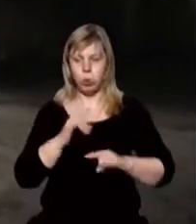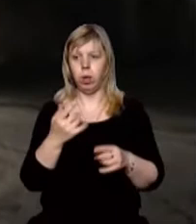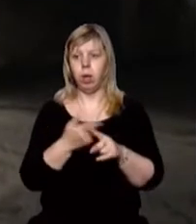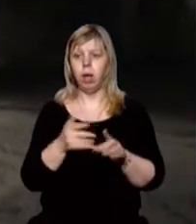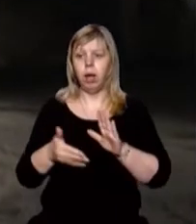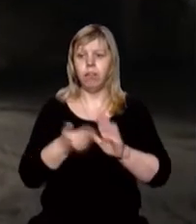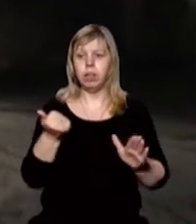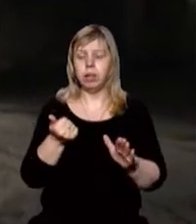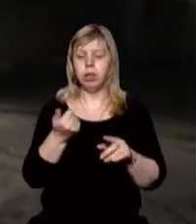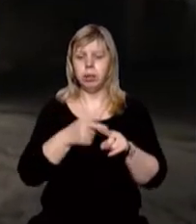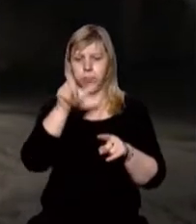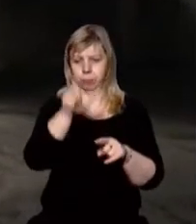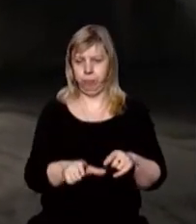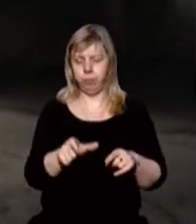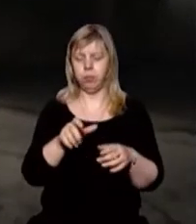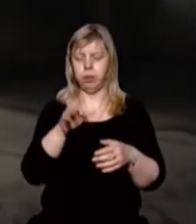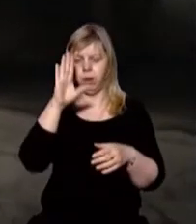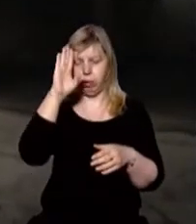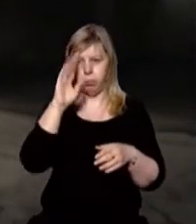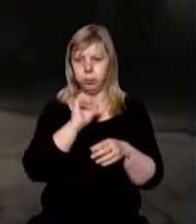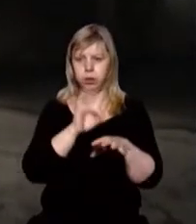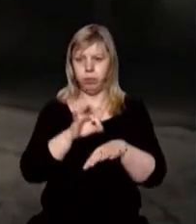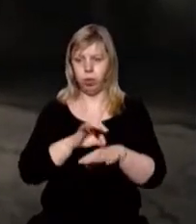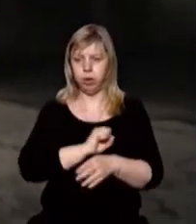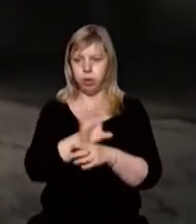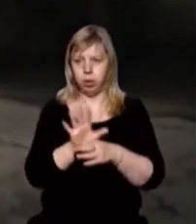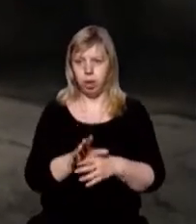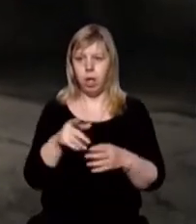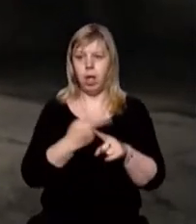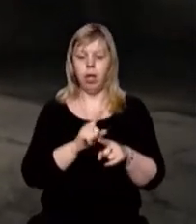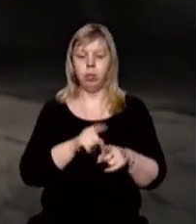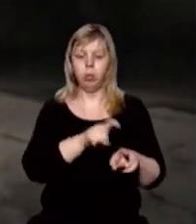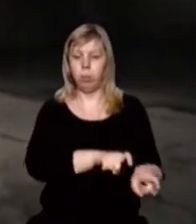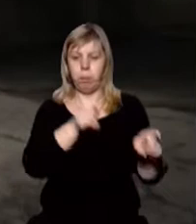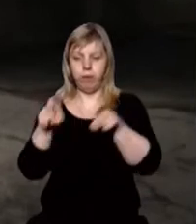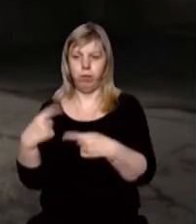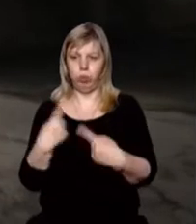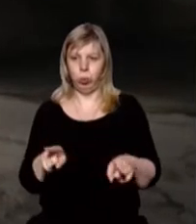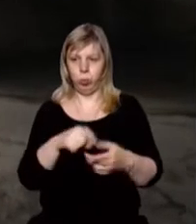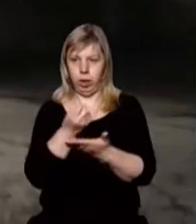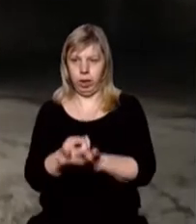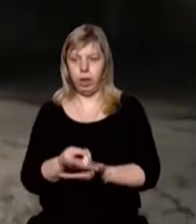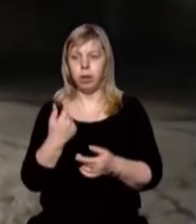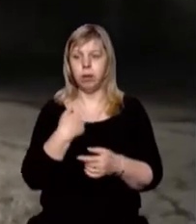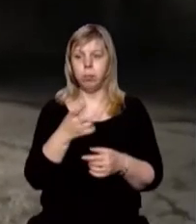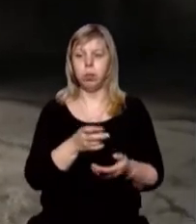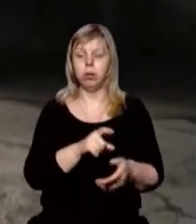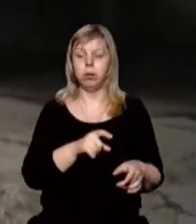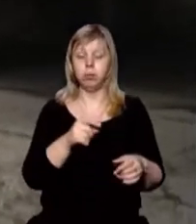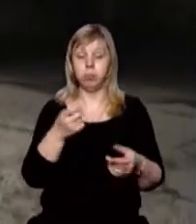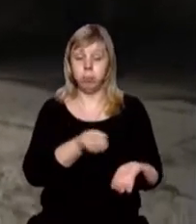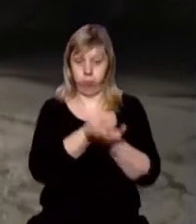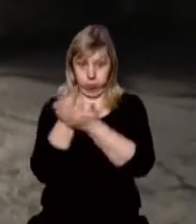транспорт пацієнта ковід-19 з пневмонією в просульну лікарню перенаправлені. Ми його перевозимо і